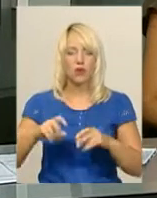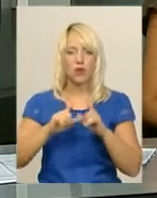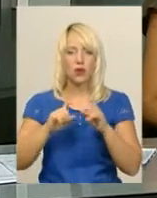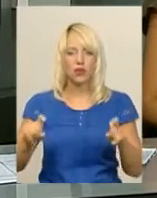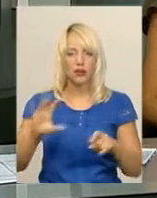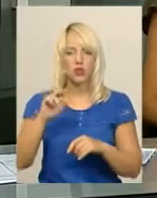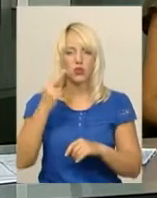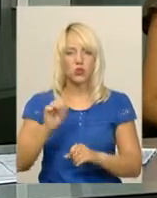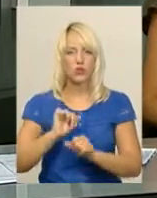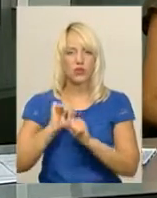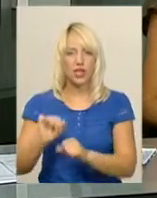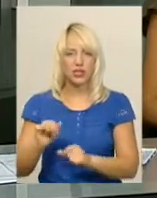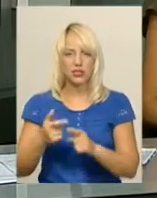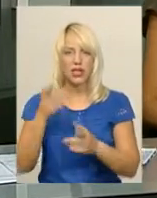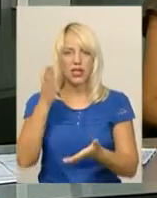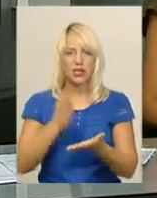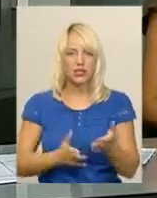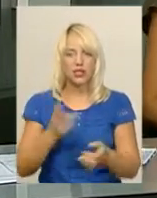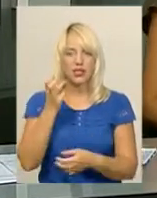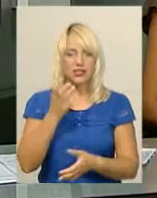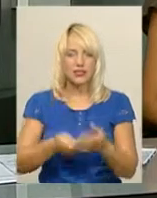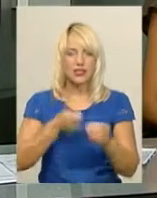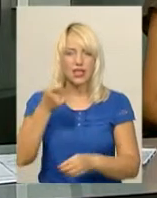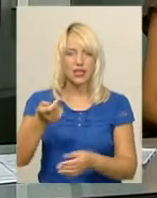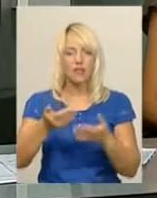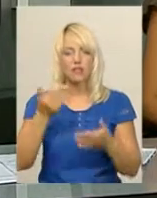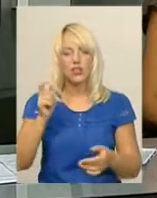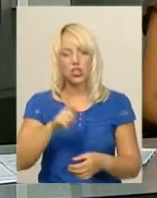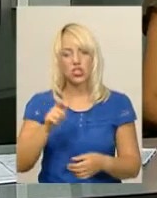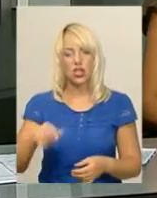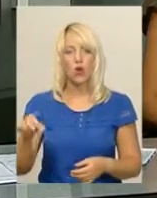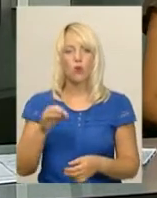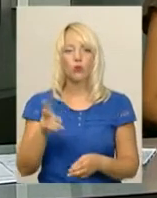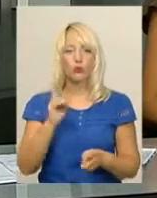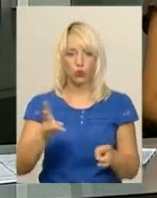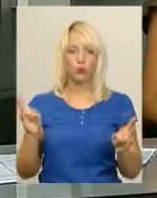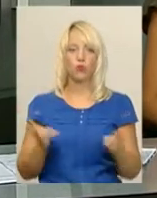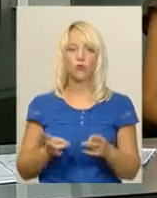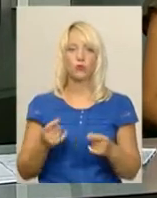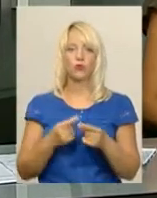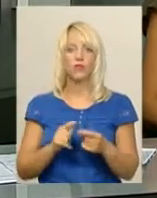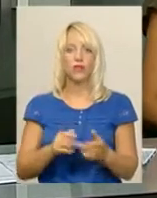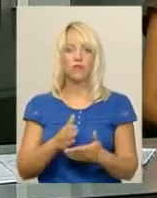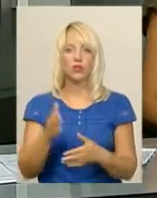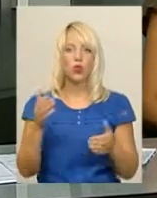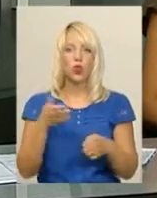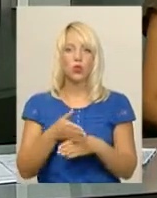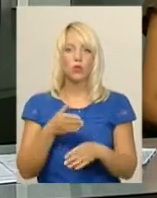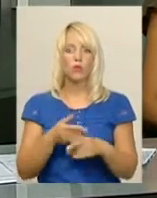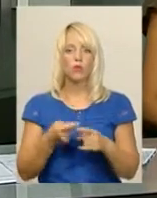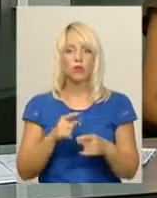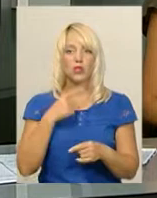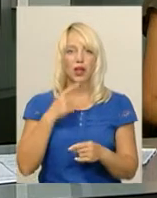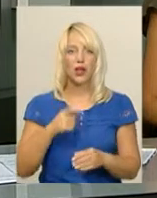облдержадміністрації знаходиться понад 300 заяв від жителів області, які потребують саме цього виду допомоги. Про це каже